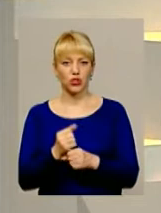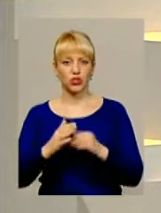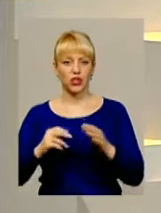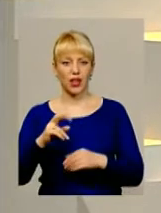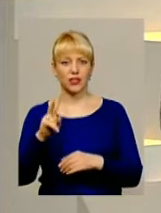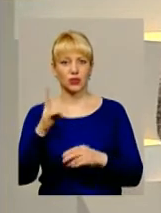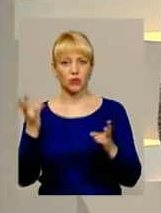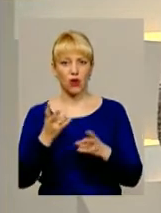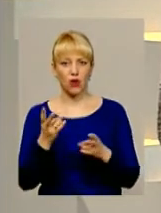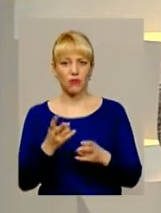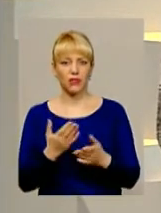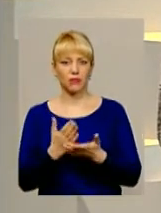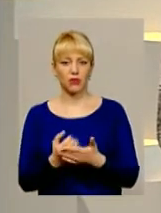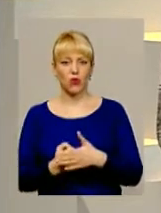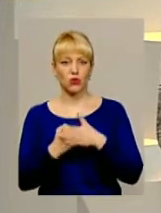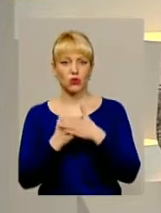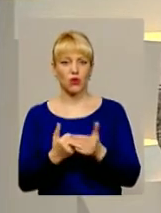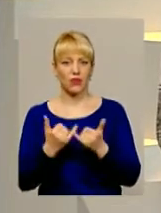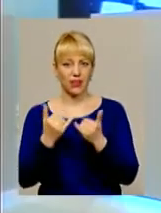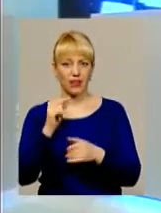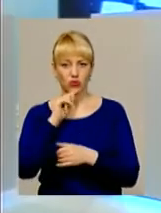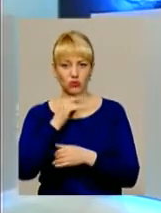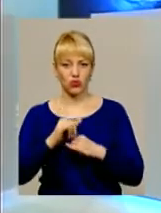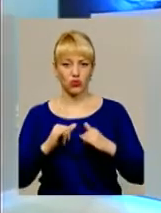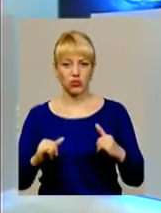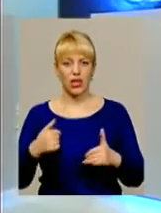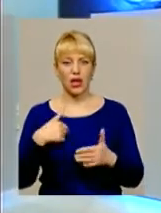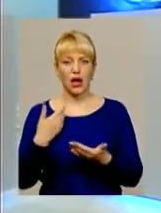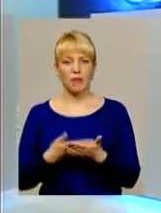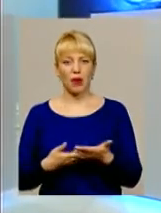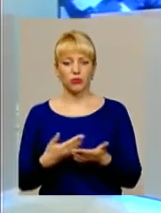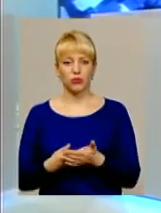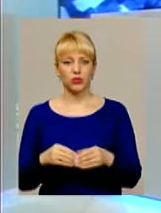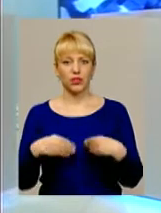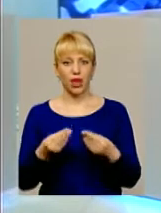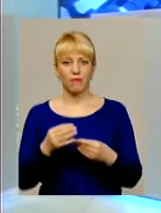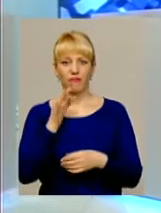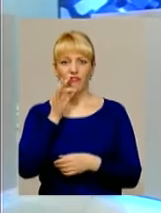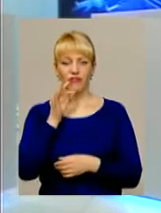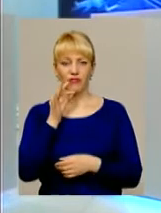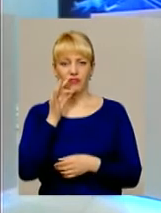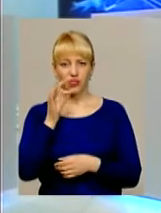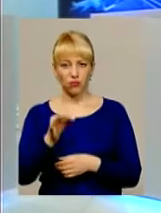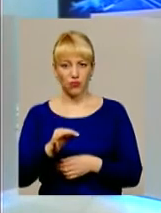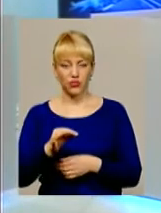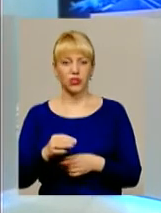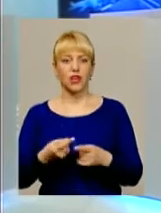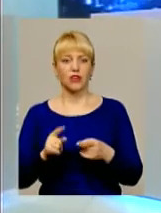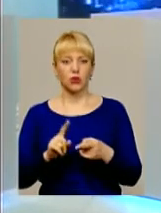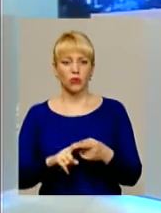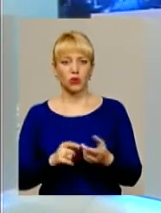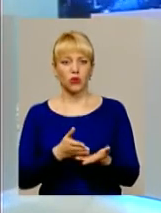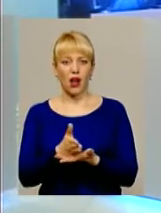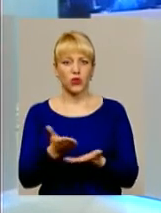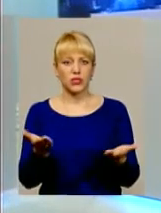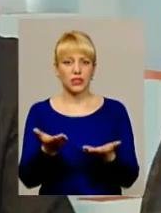мають скласти у ту основу, для економічного розвитку? Я, мабуть, дам відповідь в тому ракурсі,